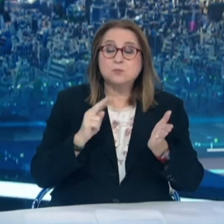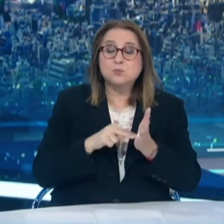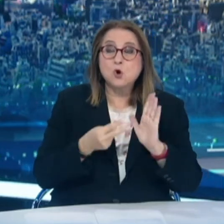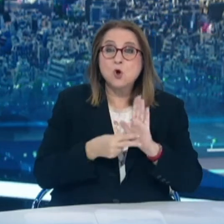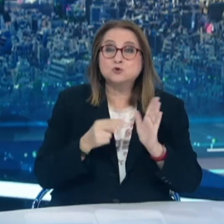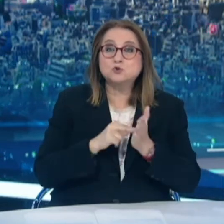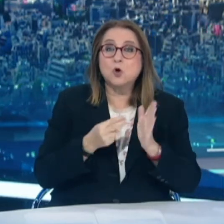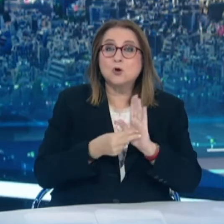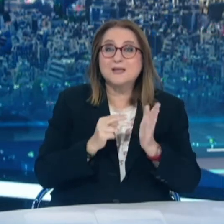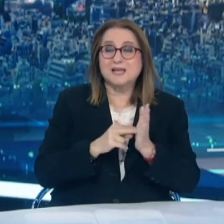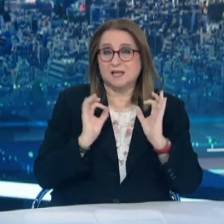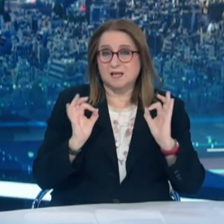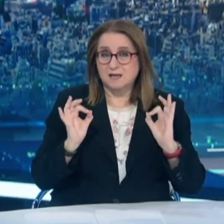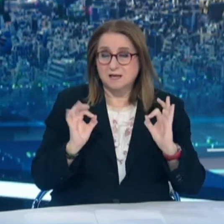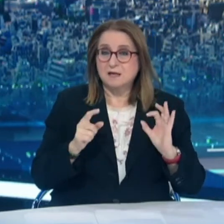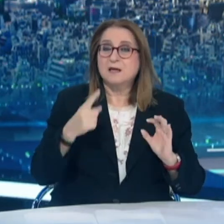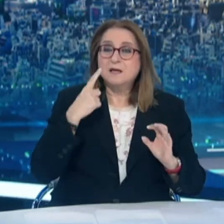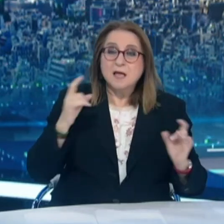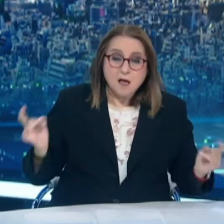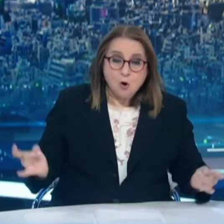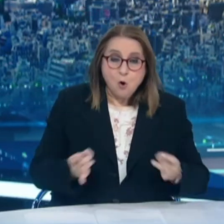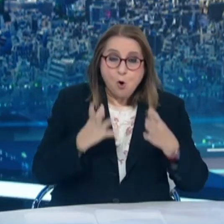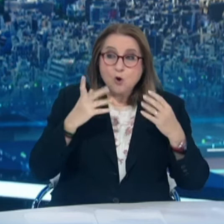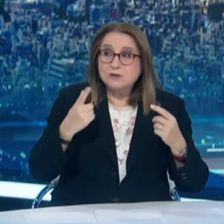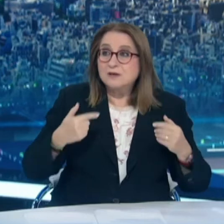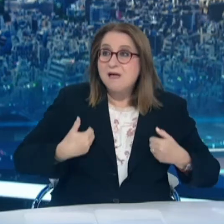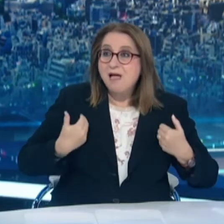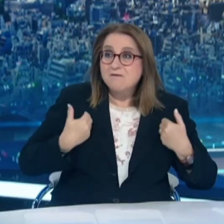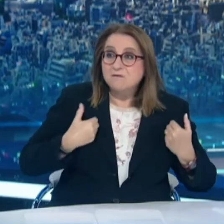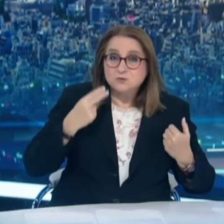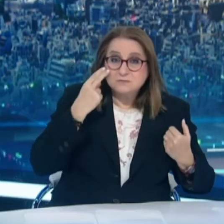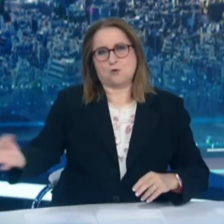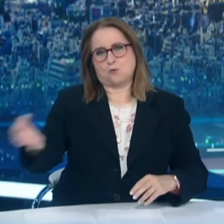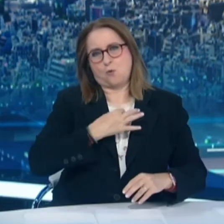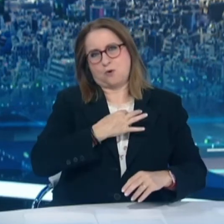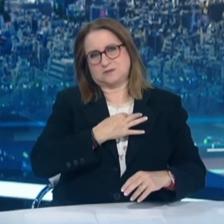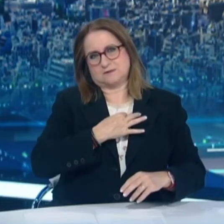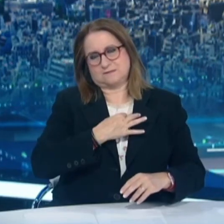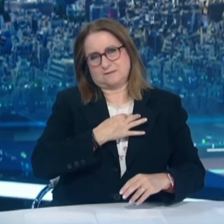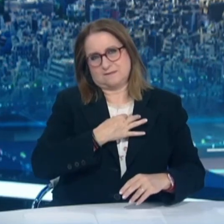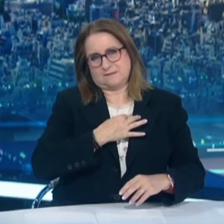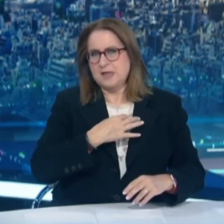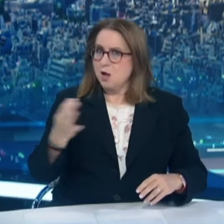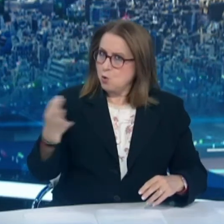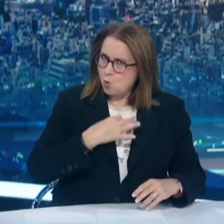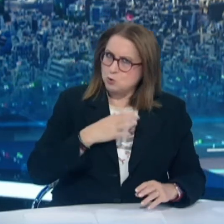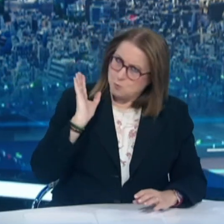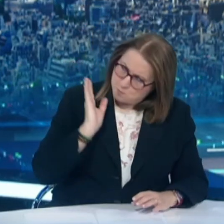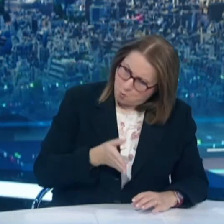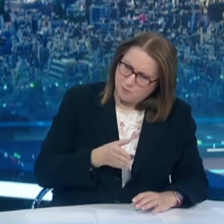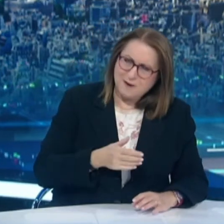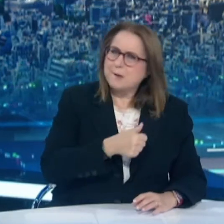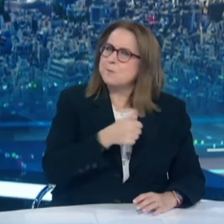χρήση των γνωστών μέτρων ατομικής προστασίας όταν έχονται σε επαφή με έφηβους και νεαούς ενήλικες. Να θυμίσω ότι σε ένα σύνολο 5